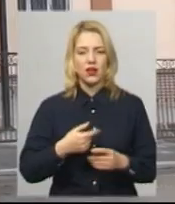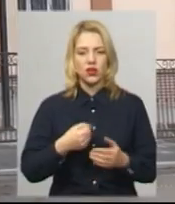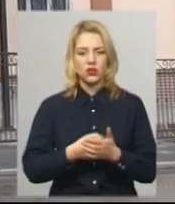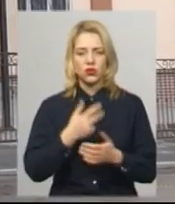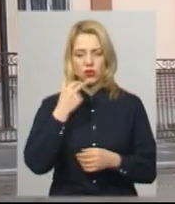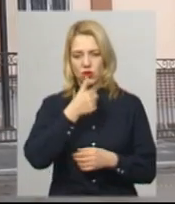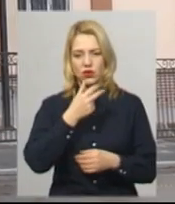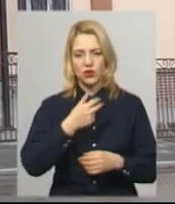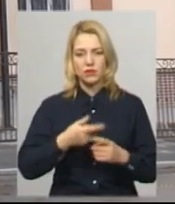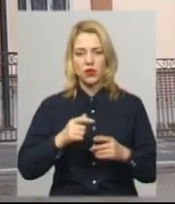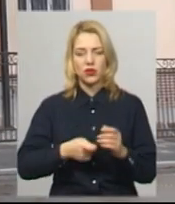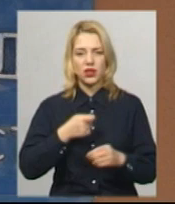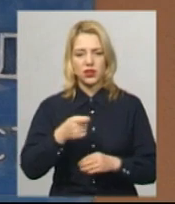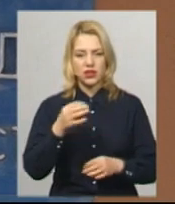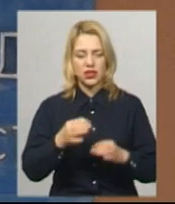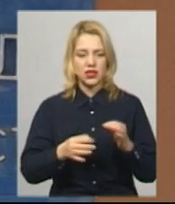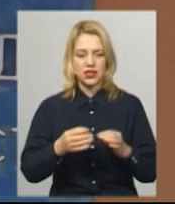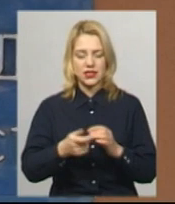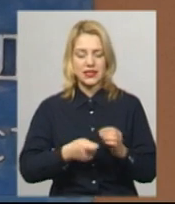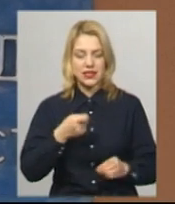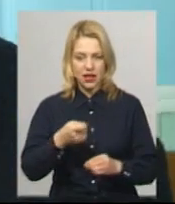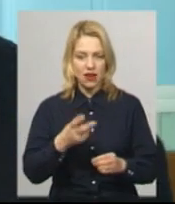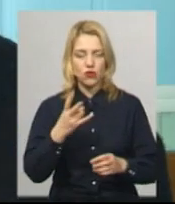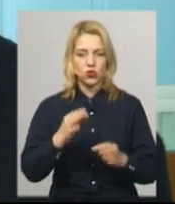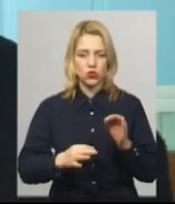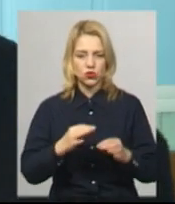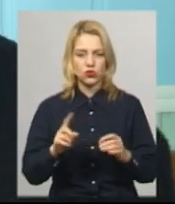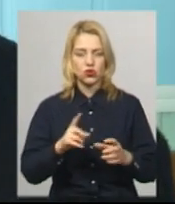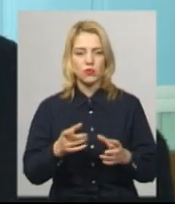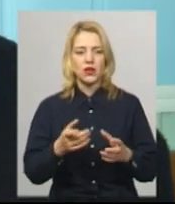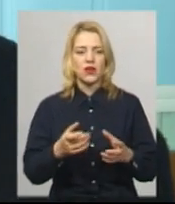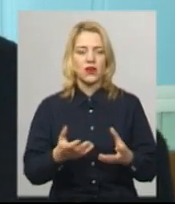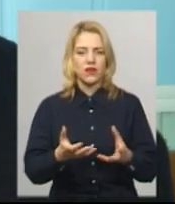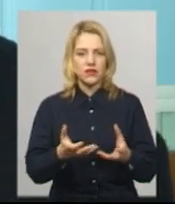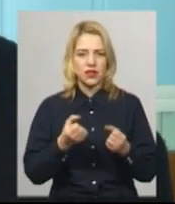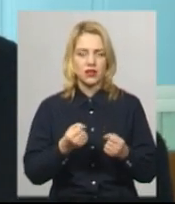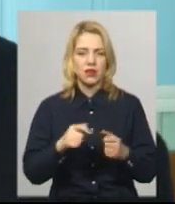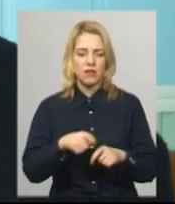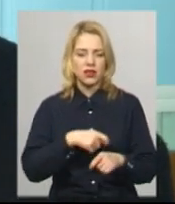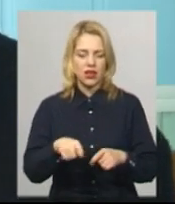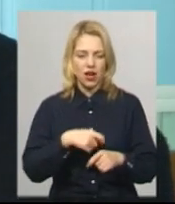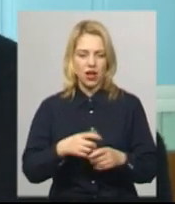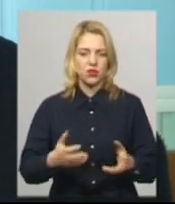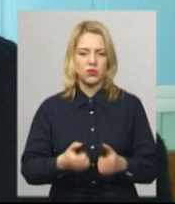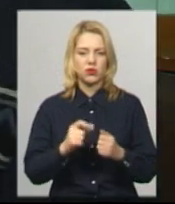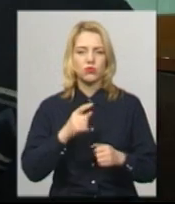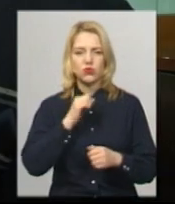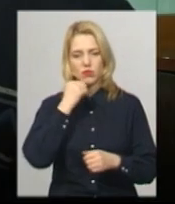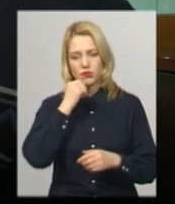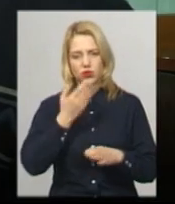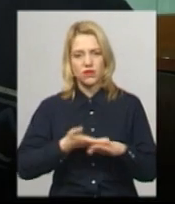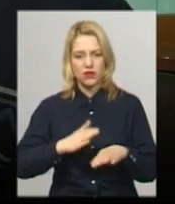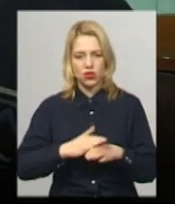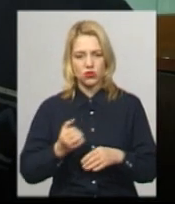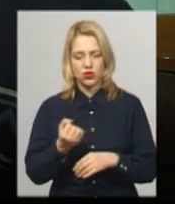років. Подати заяву до суду на батьків, каже, вирішив, аби отримати матеріальну підтримку. Так як бабусі важко фінансово забезпечувати внука. Я,